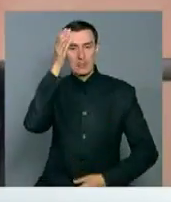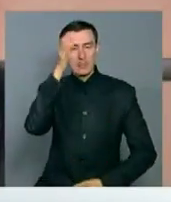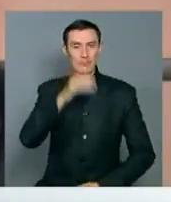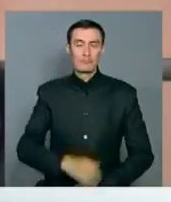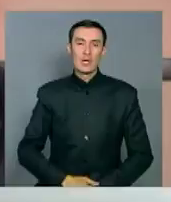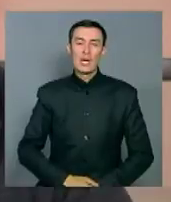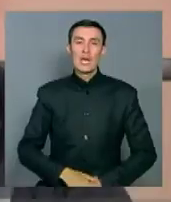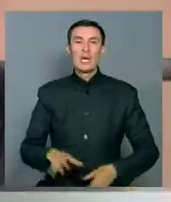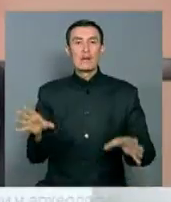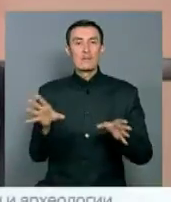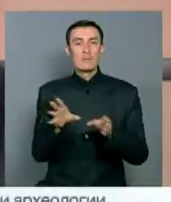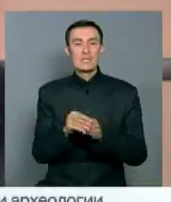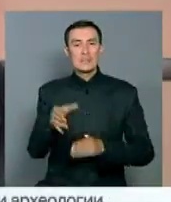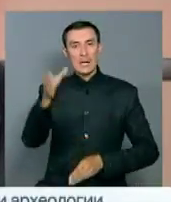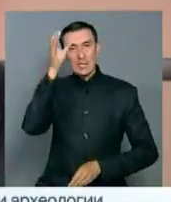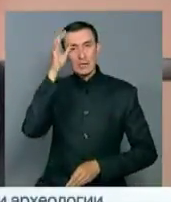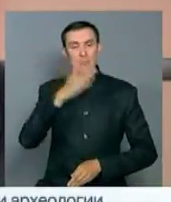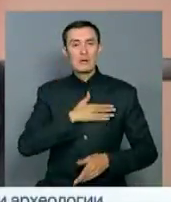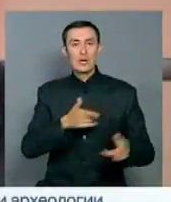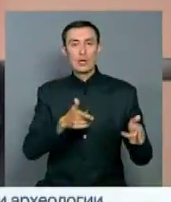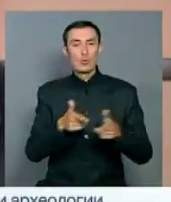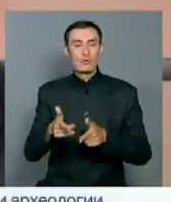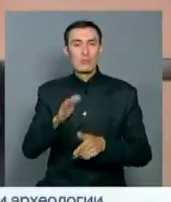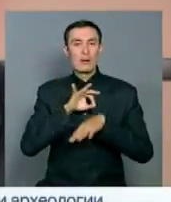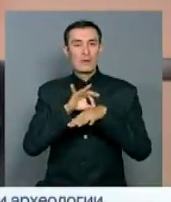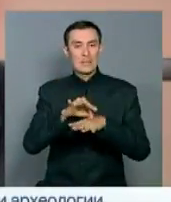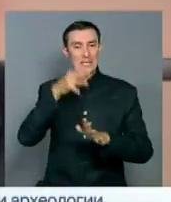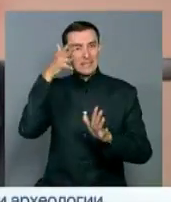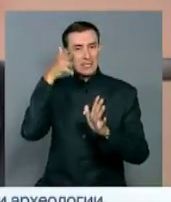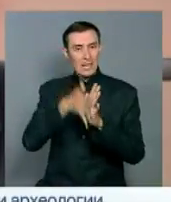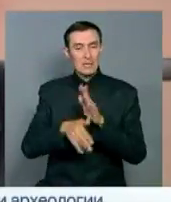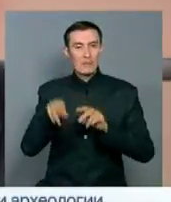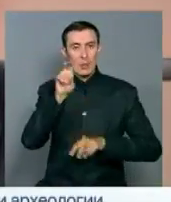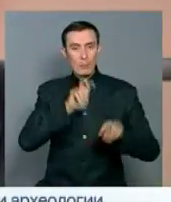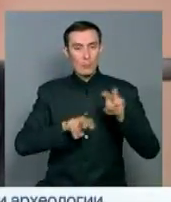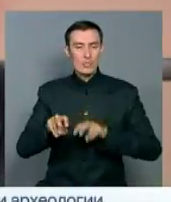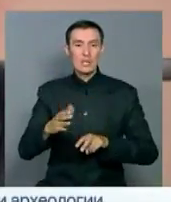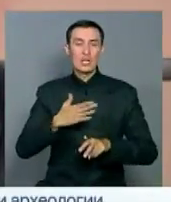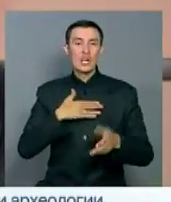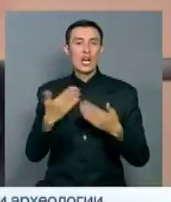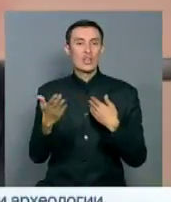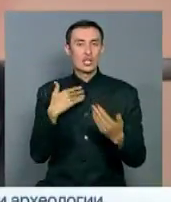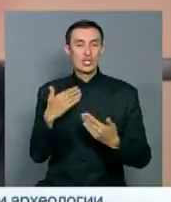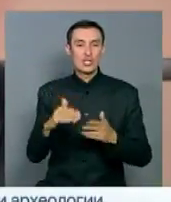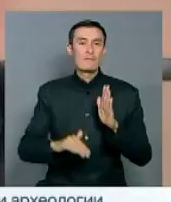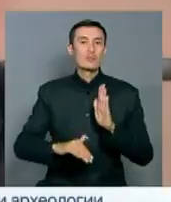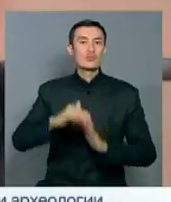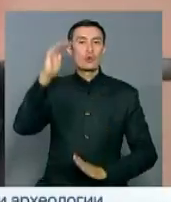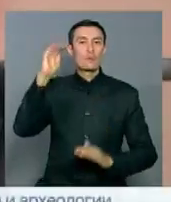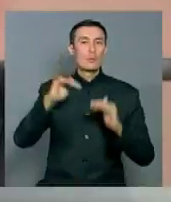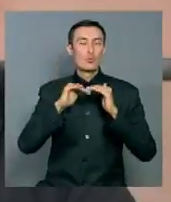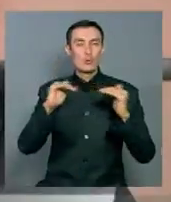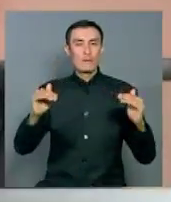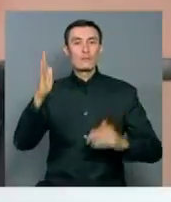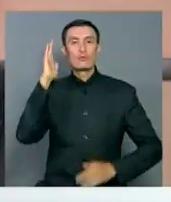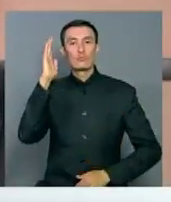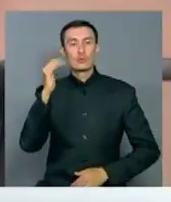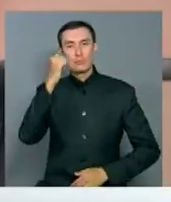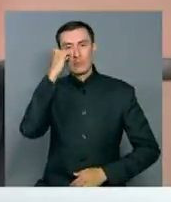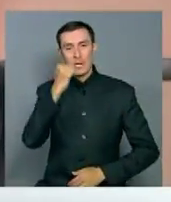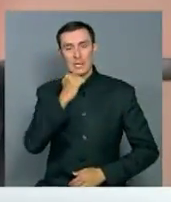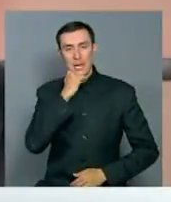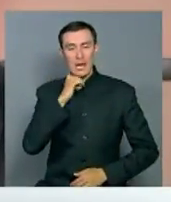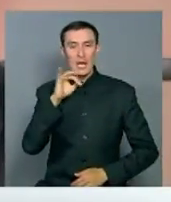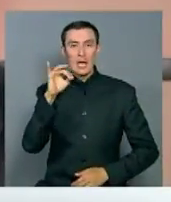Вместе с Тюркской Академией мы готовы проводить исследования. На сегодня наши двусторонние отношения достигли высокого уровня. В будущем, благодаря